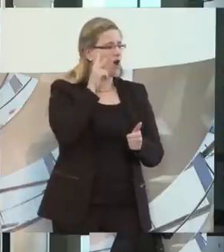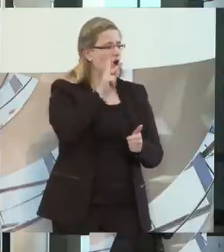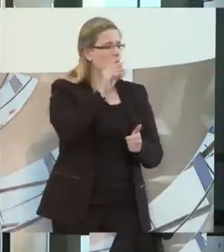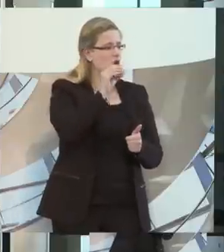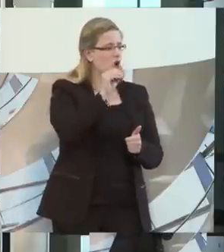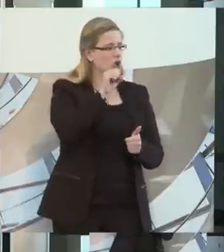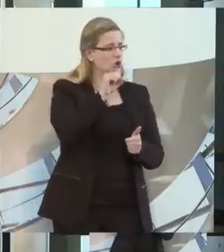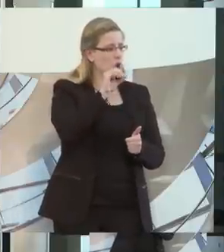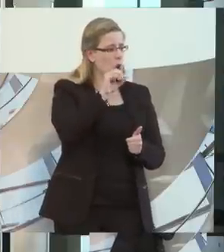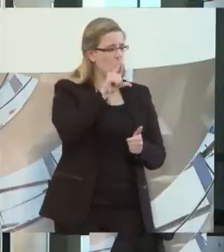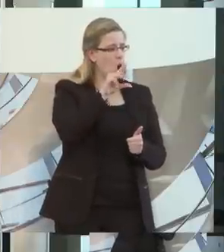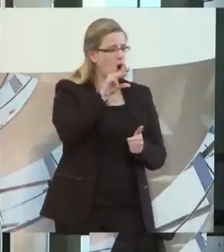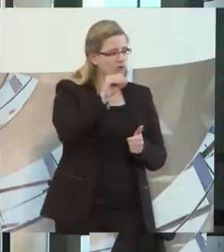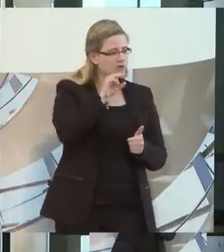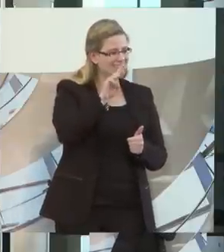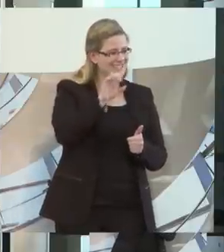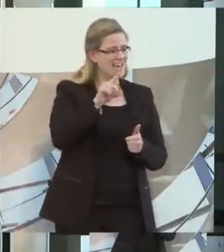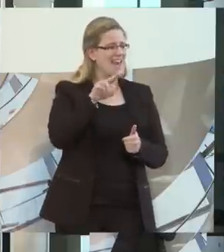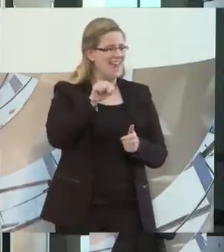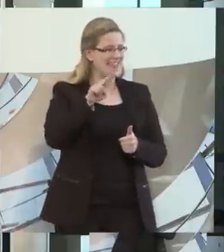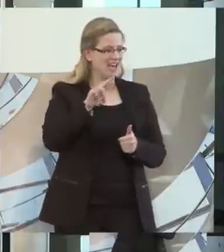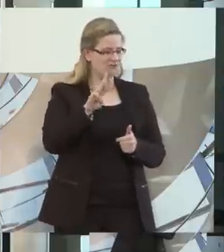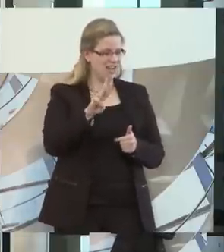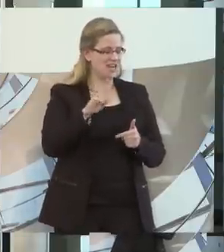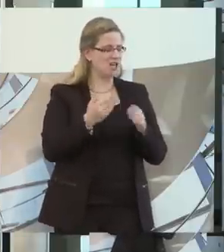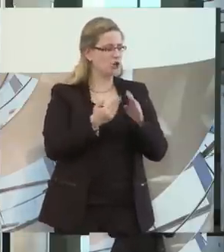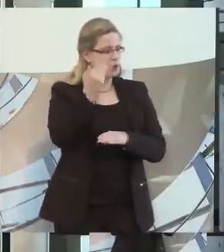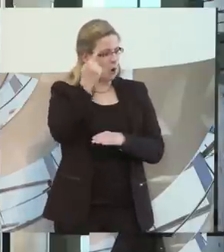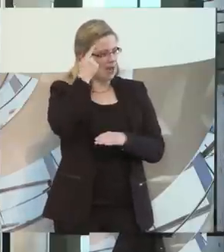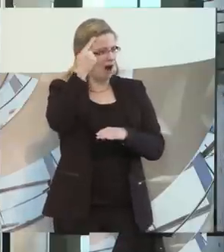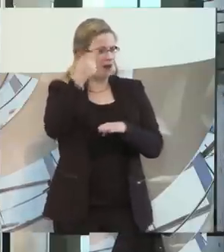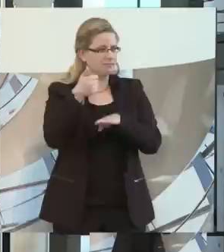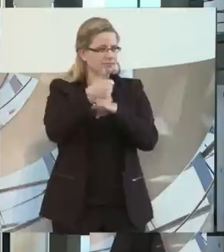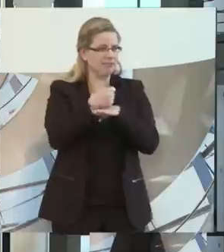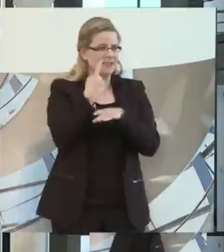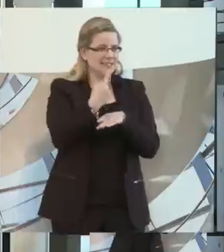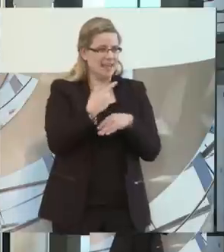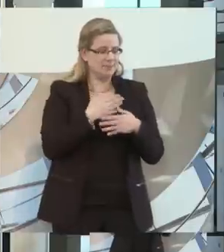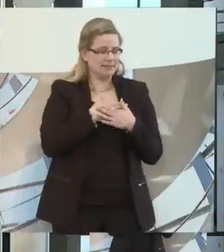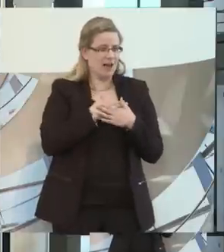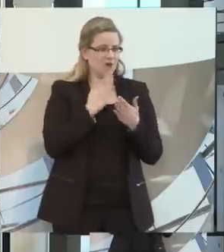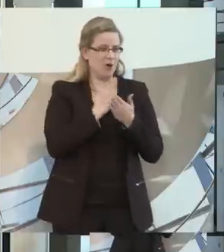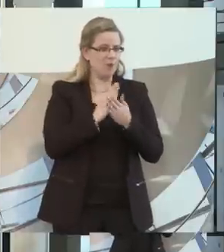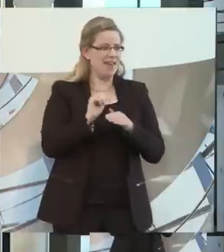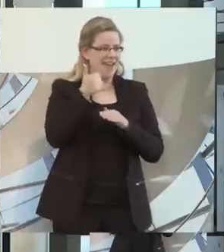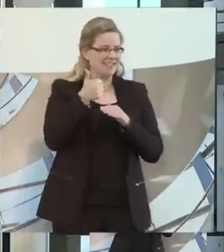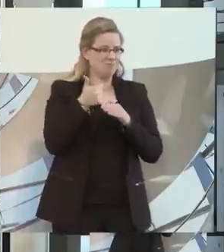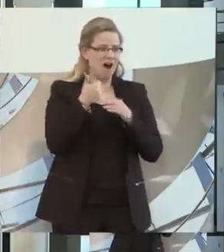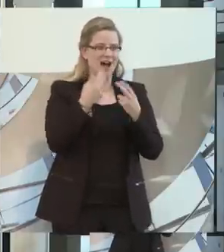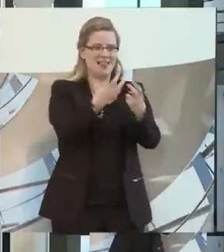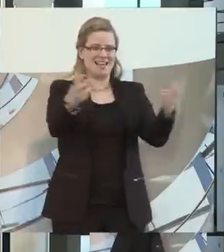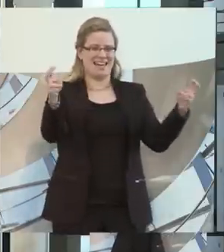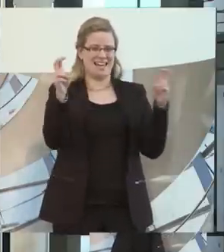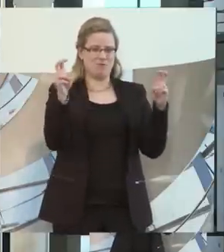neue Lebenshilferätin in NRW, ist eine Selbstvertreterin, die traut sich jetzt nicht, weil sie zum ersten Mal in so einem großen Gremium ist, selbst zu reden.